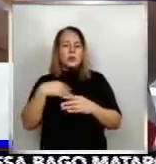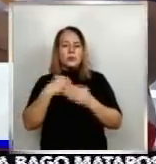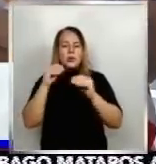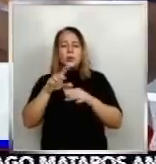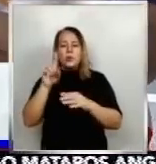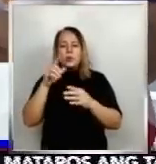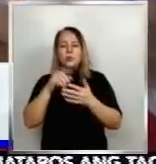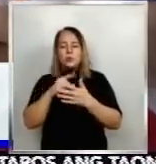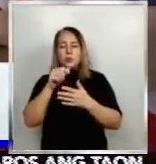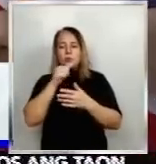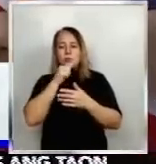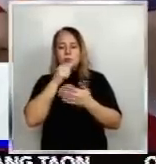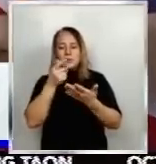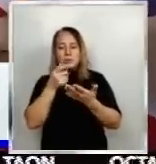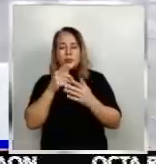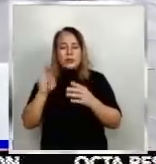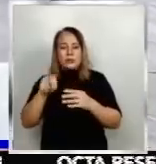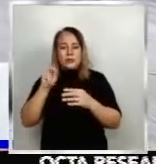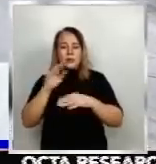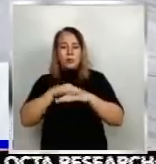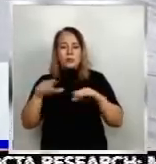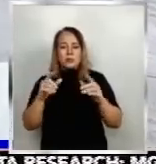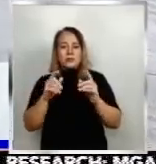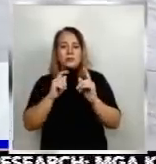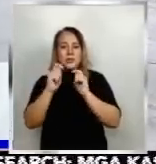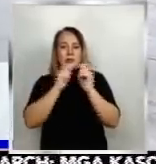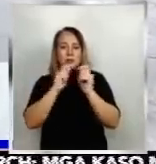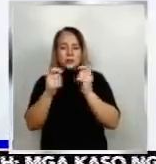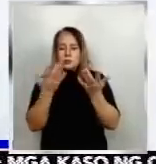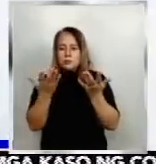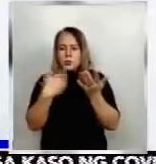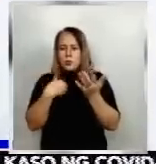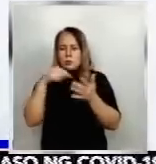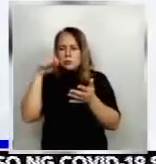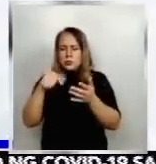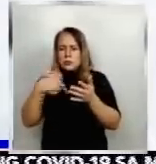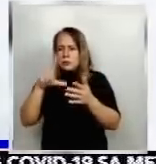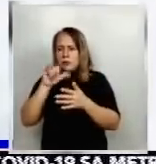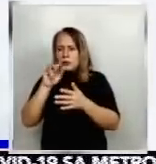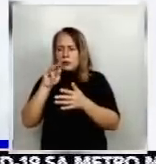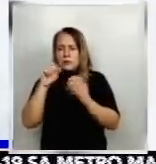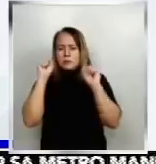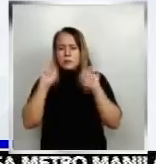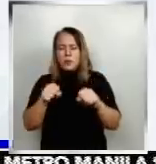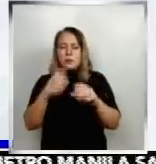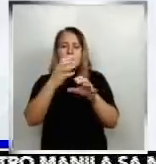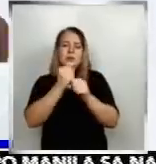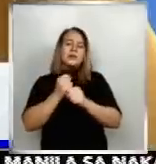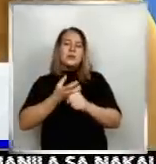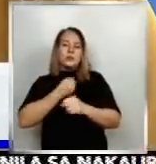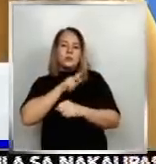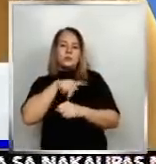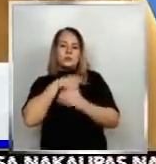na kailangan para sa mga online transaction. Wala rin siyang nag-click na link kung saan maaaring nakuha ang kanyang personal information.